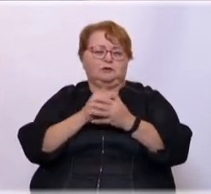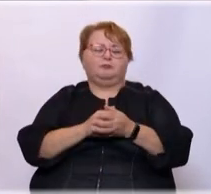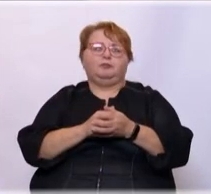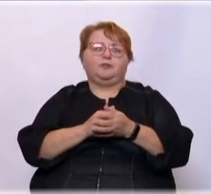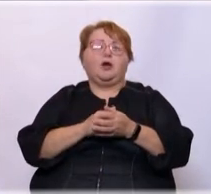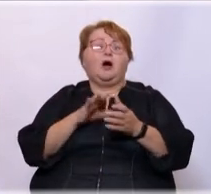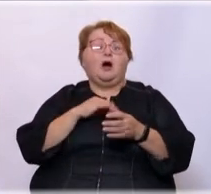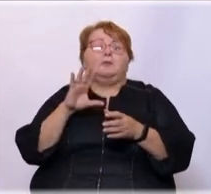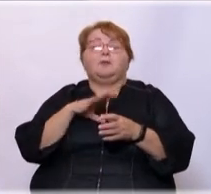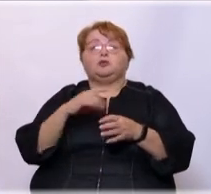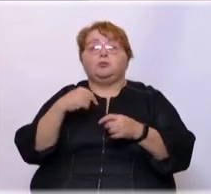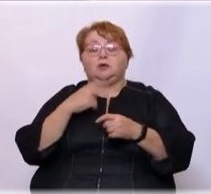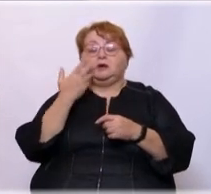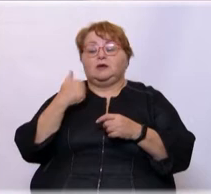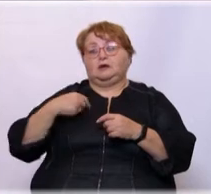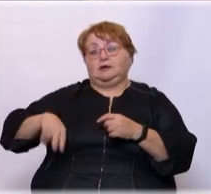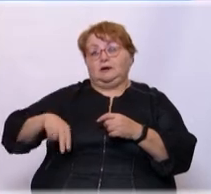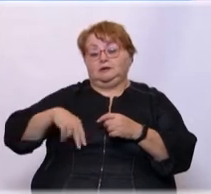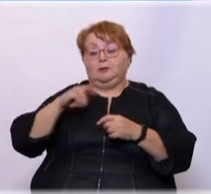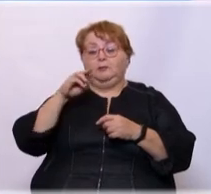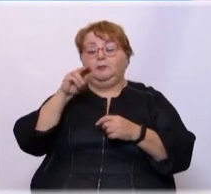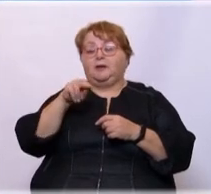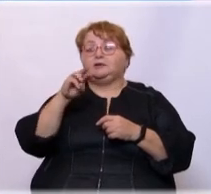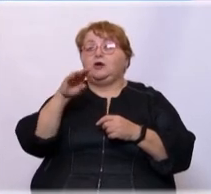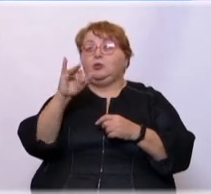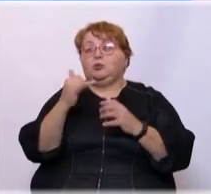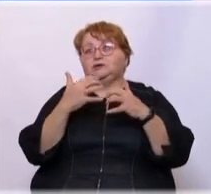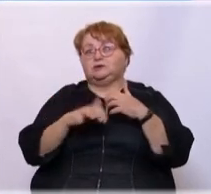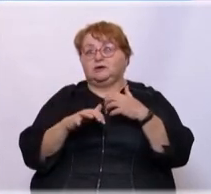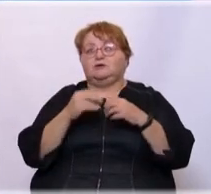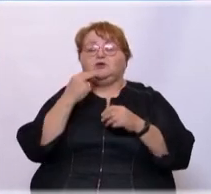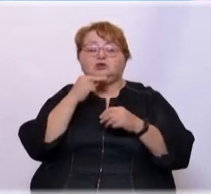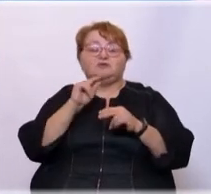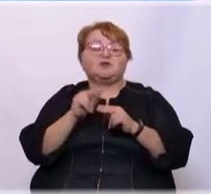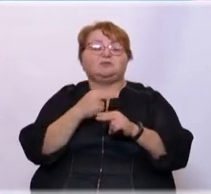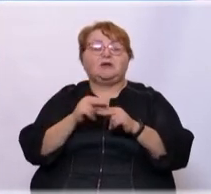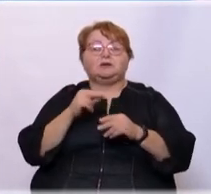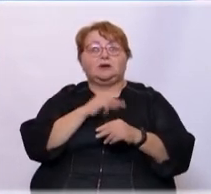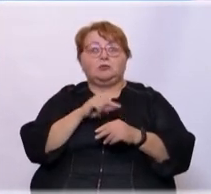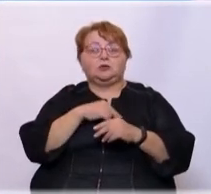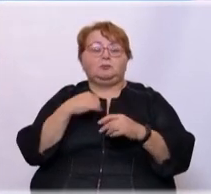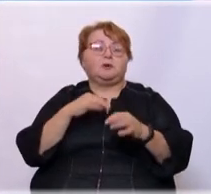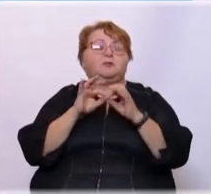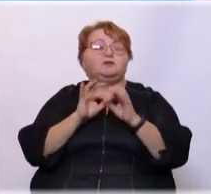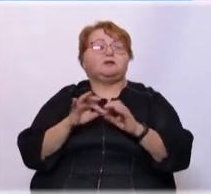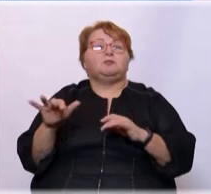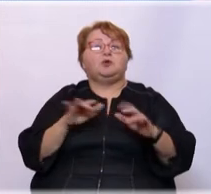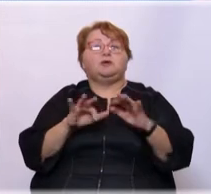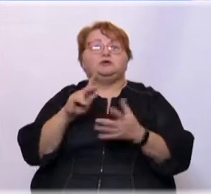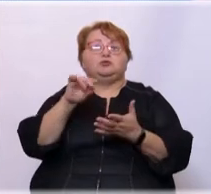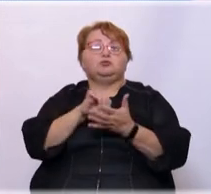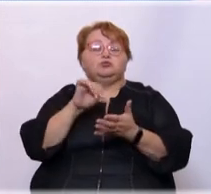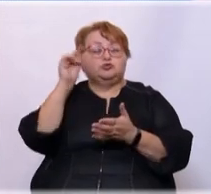А потом, когда я был директором ПТУ среднего, то в качестве воспитательной работы мы проводили мероприятия с